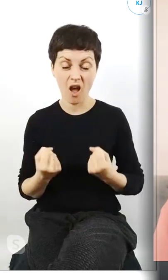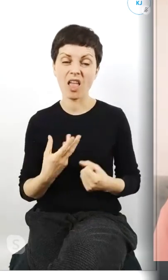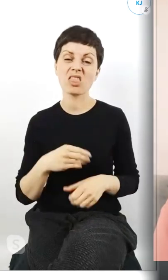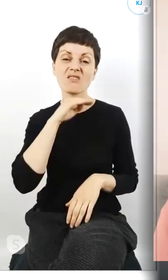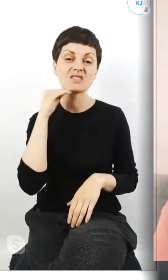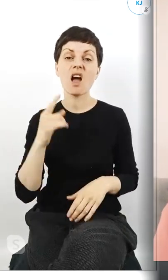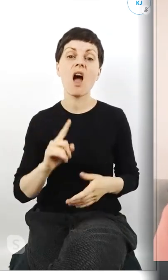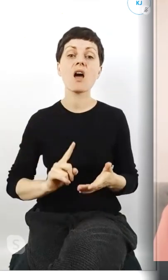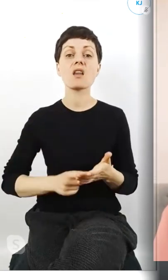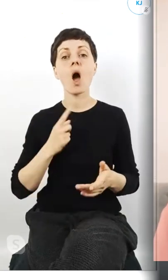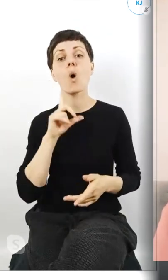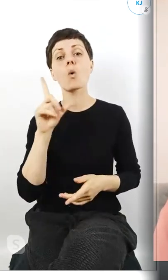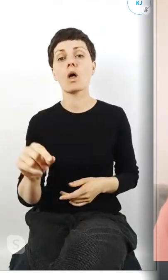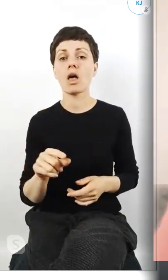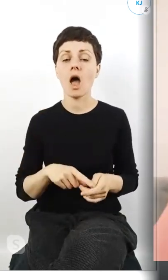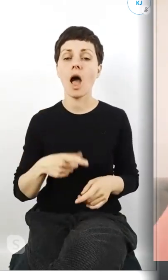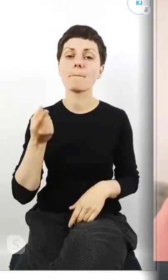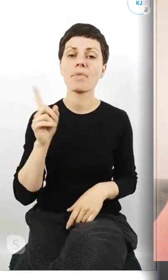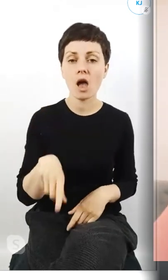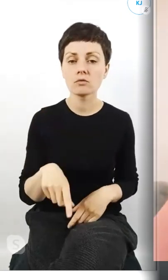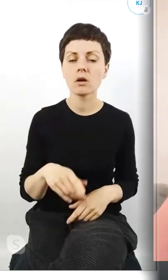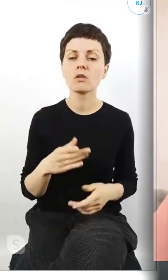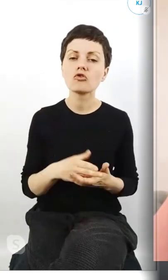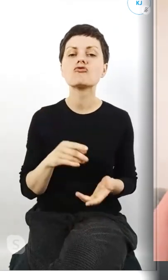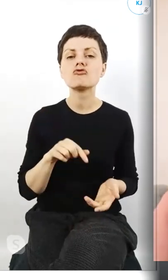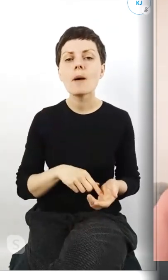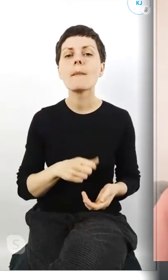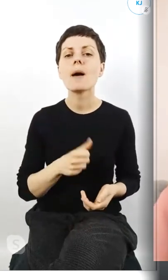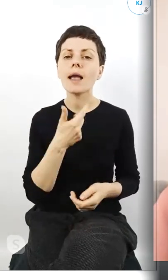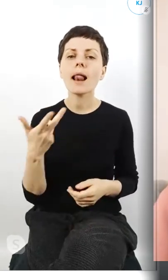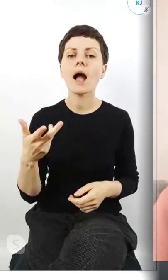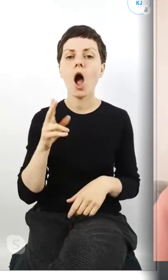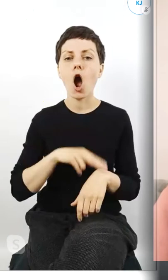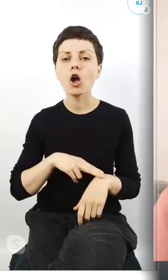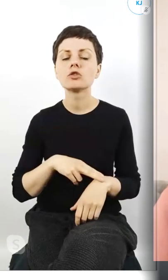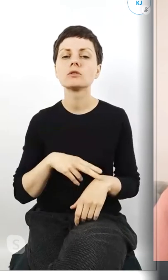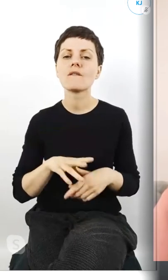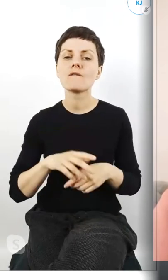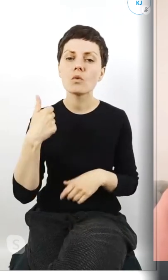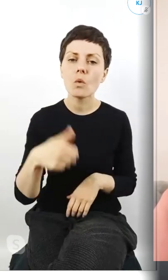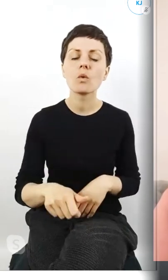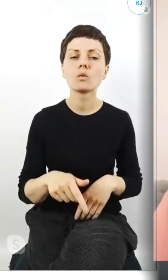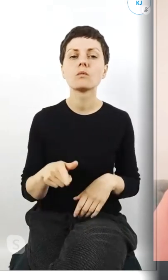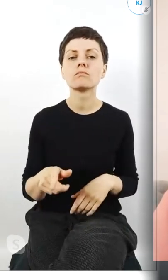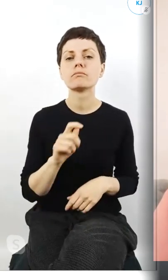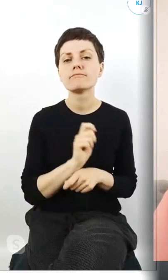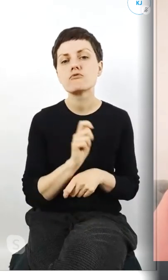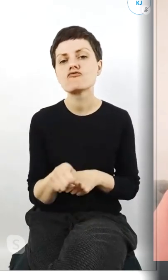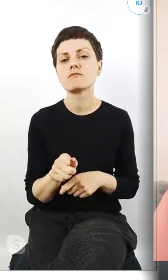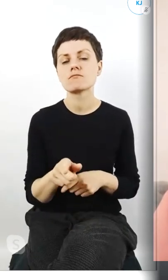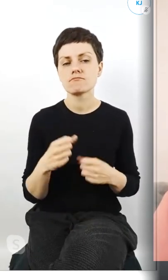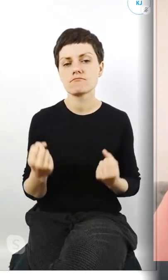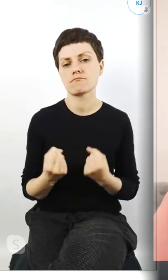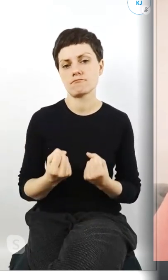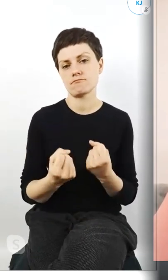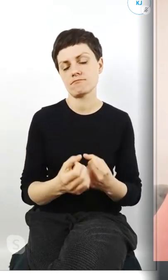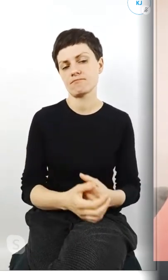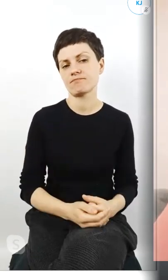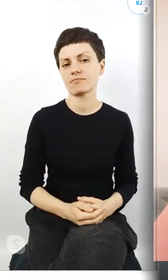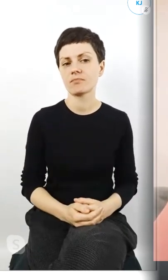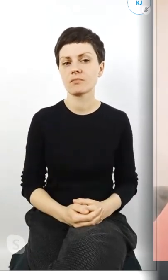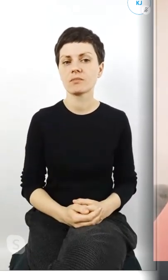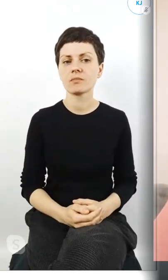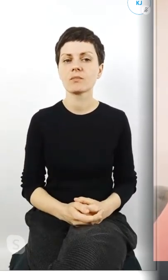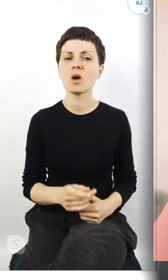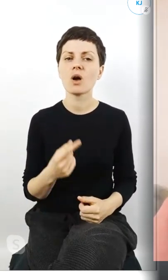miesiąc tylko że przynajmniej te kilka godzin w tygodniu to już właśnie jest myślę że